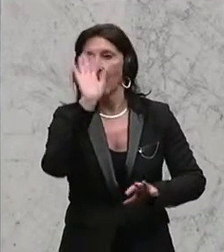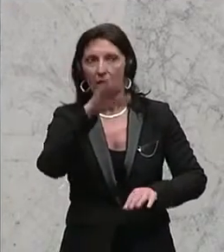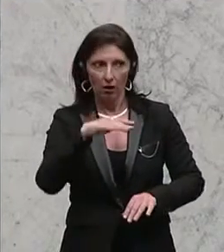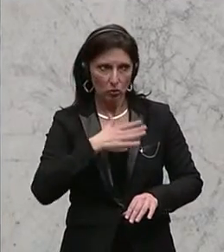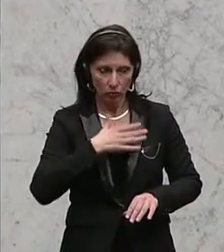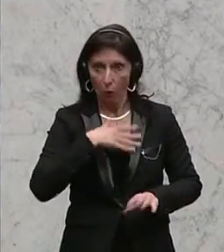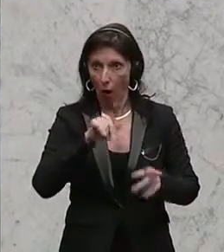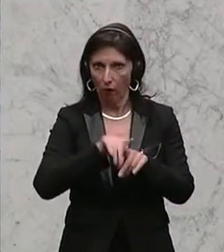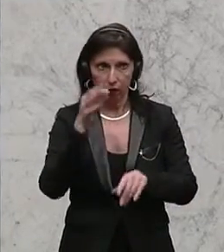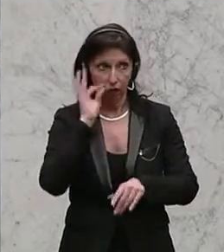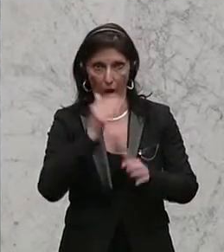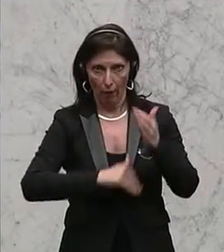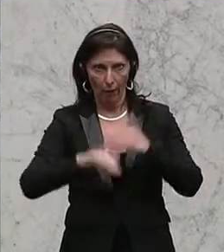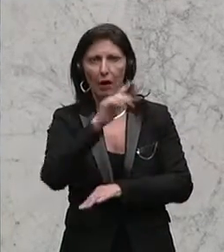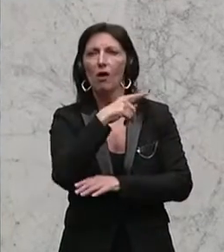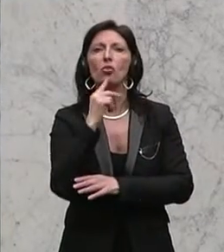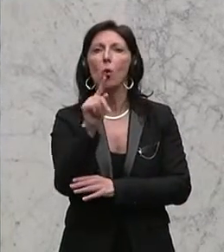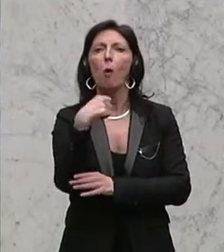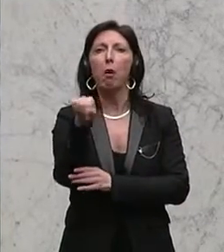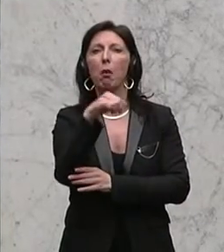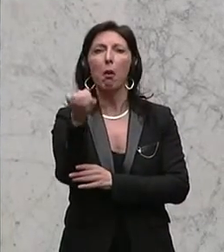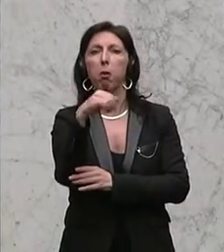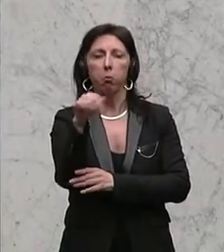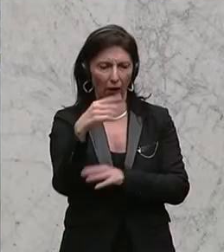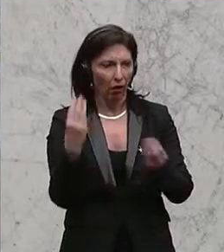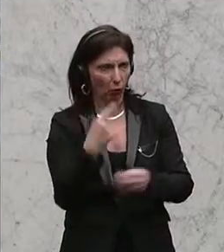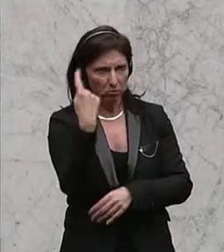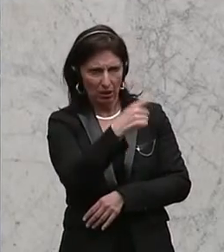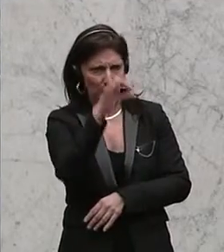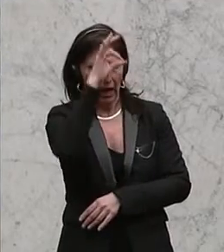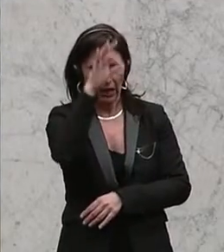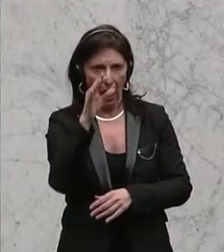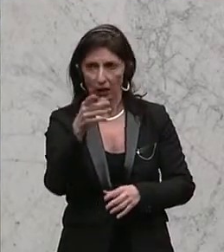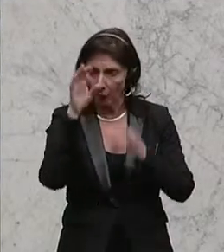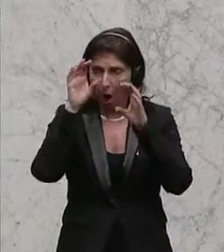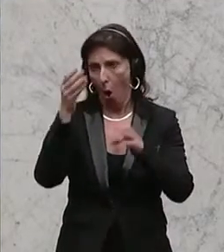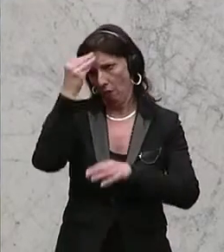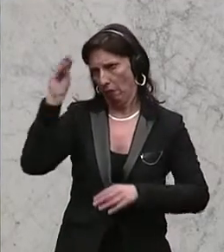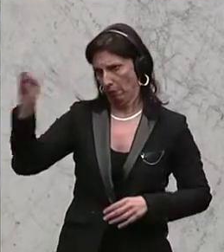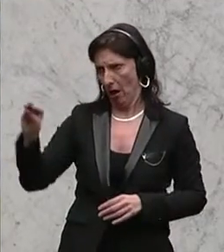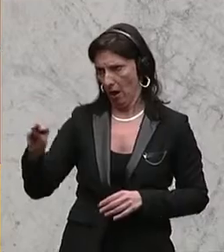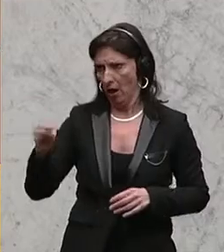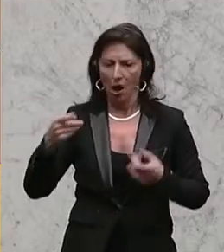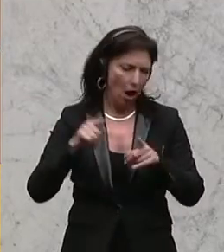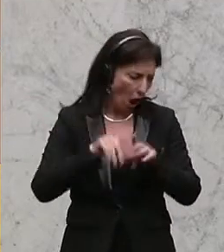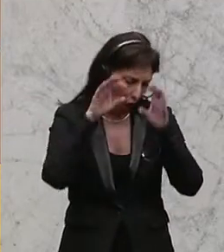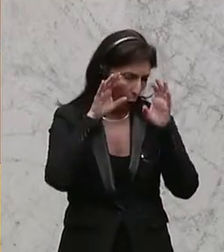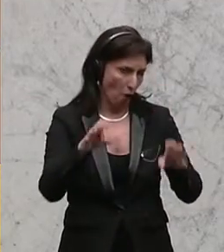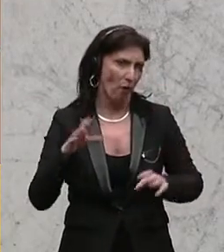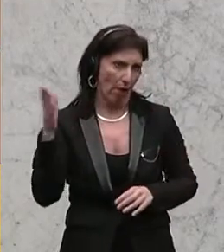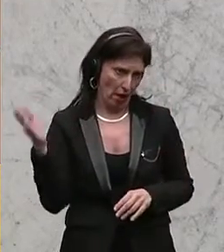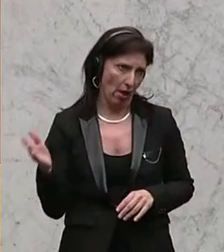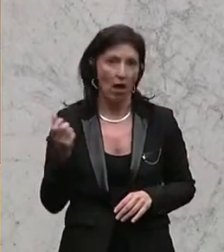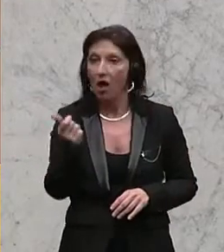abgesehen. Sie breiteln nur mit dem Kopf, weil sie sich sowieso nicht auskennen. Aber an die ÖVP auch gerichtet, weil auch einige, auch einige der ÖVP noch